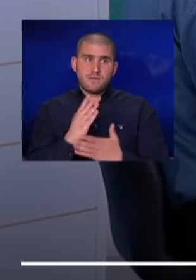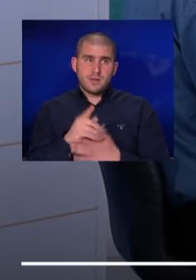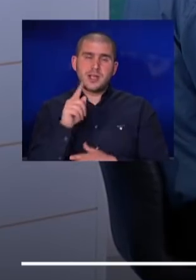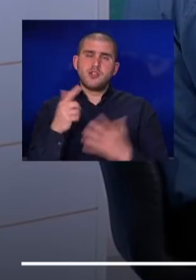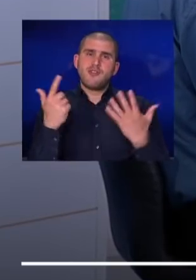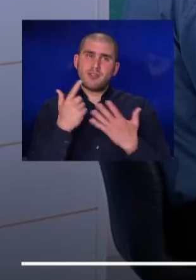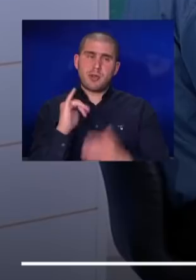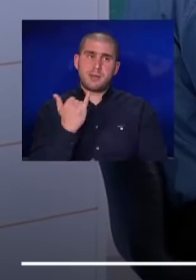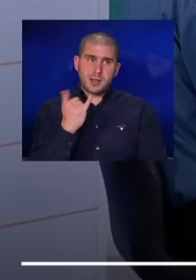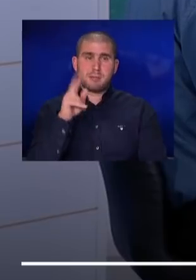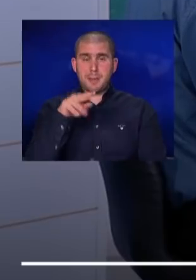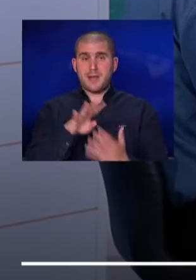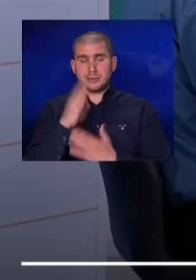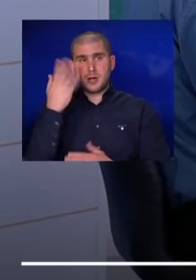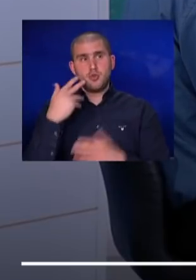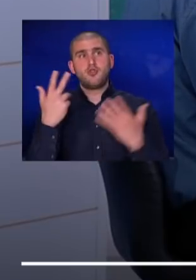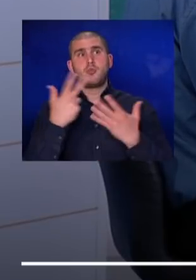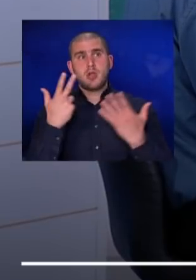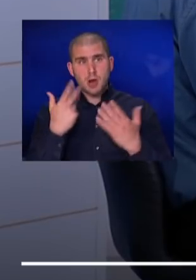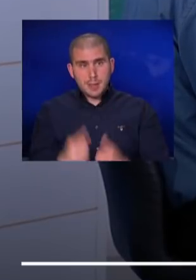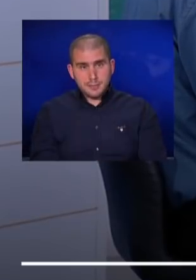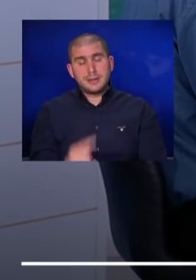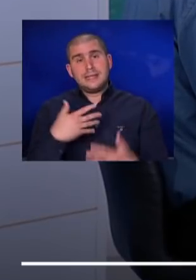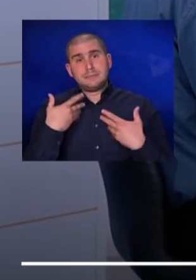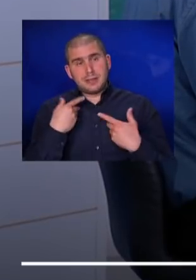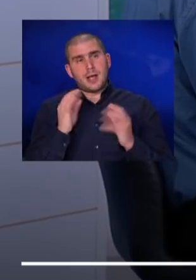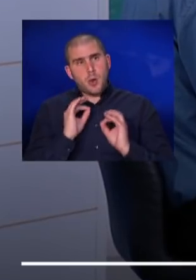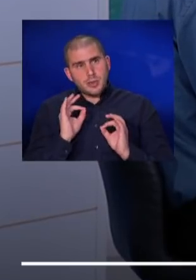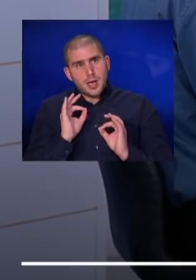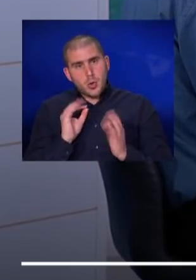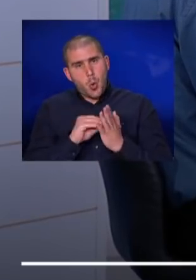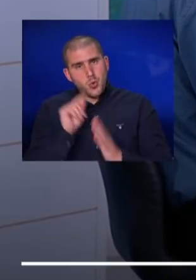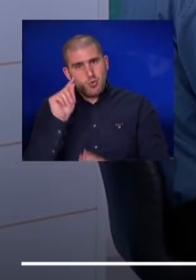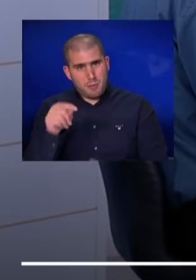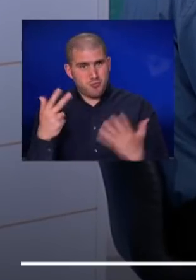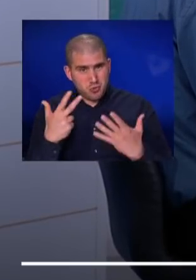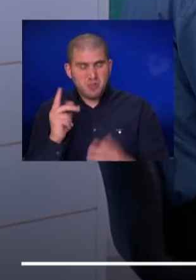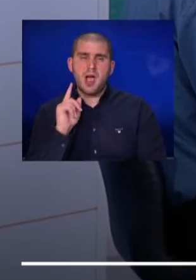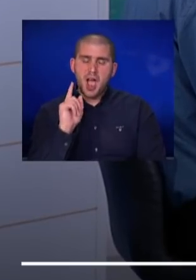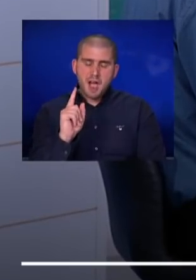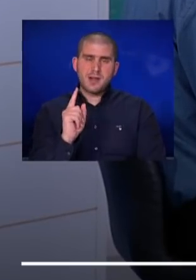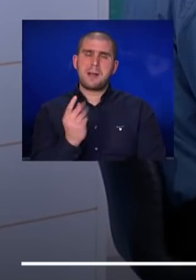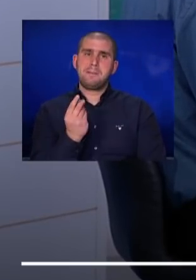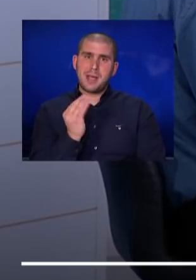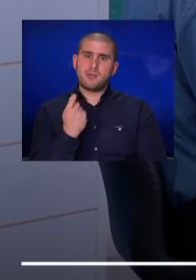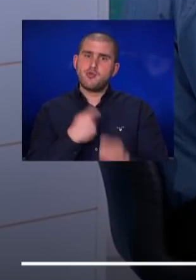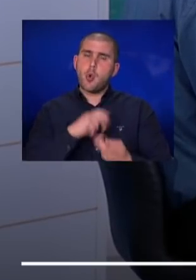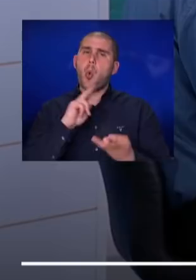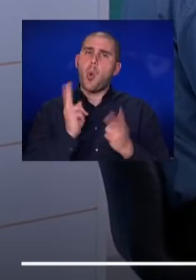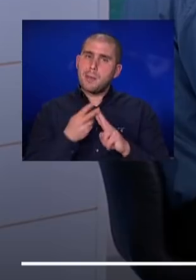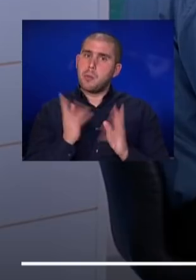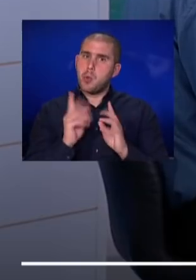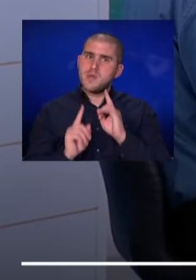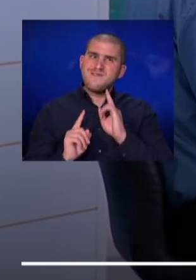שקלים, ב-2014 היינו ב-8 שקלים, אז לשמחתנו אנחנו היינו שם, אבל בהחלט, במחירים של שוק עולמים מאוד מאוד